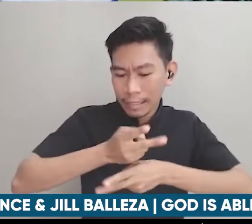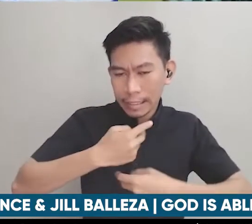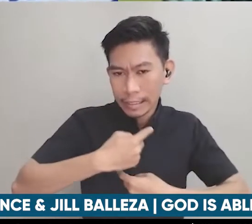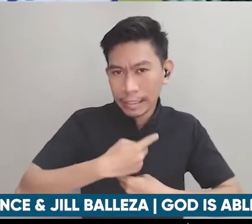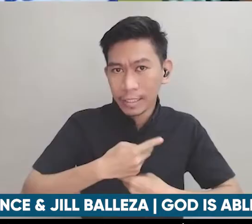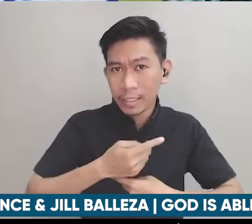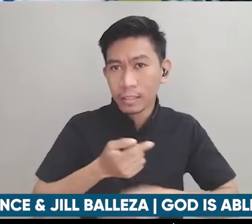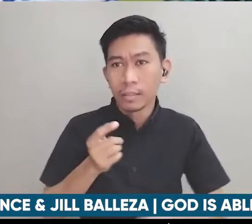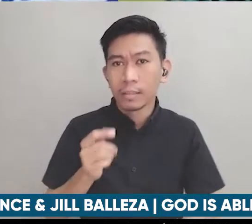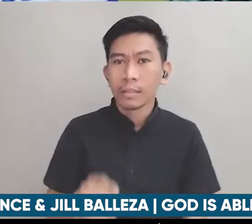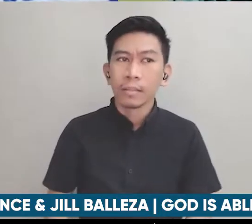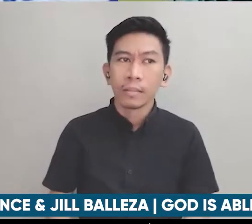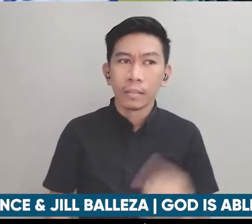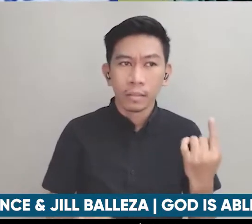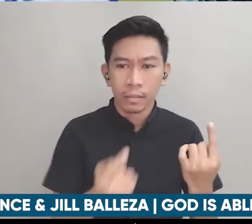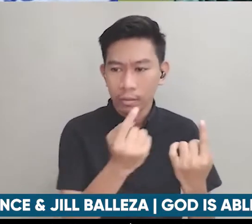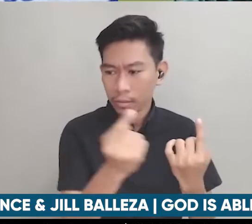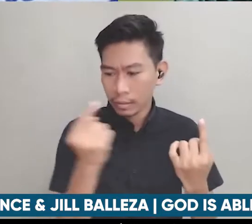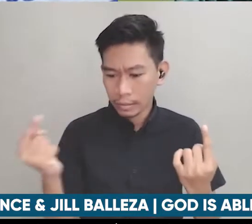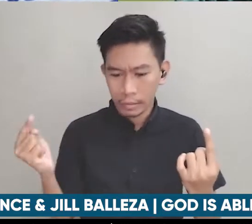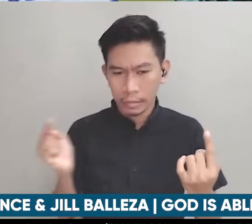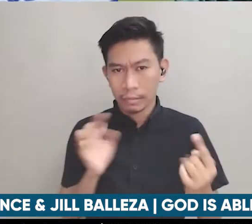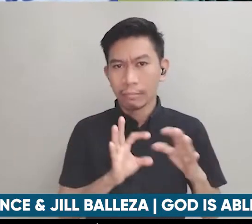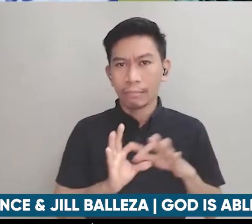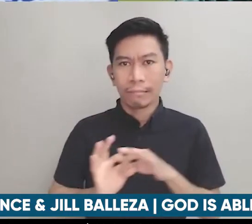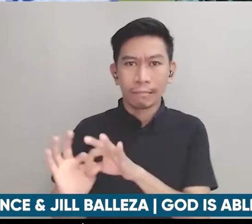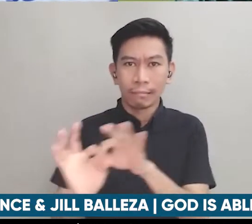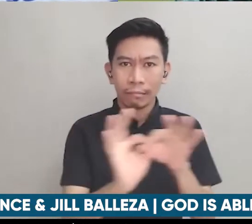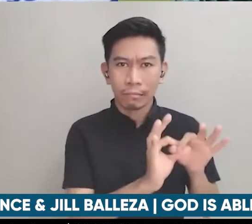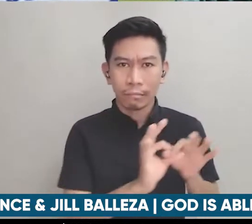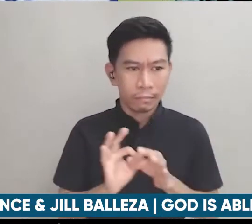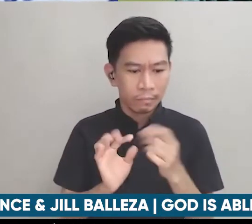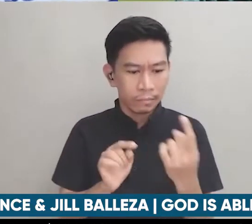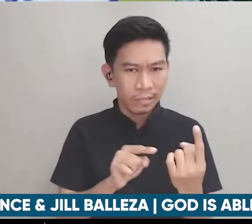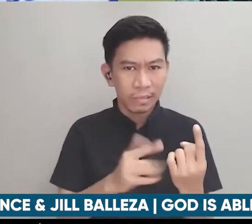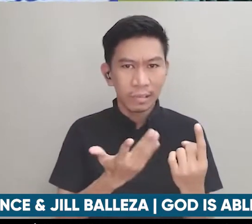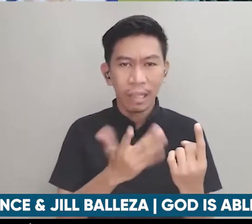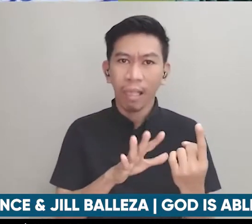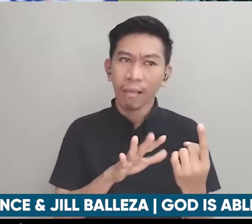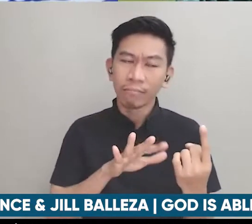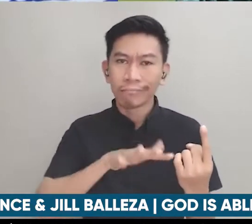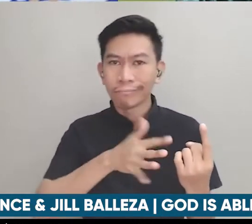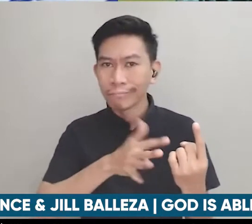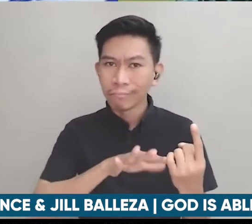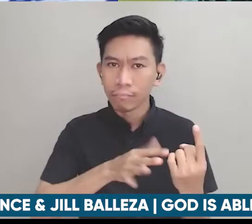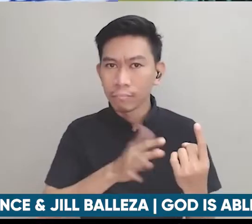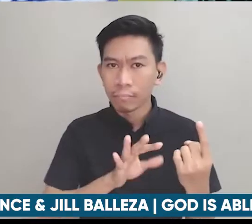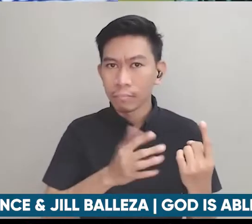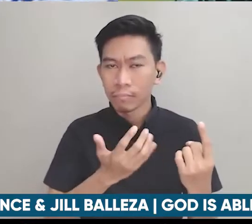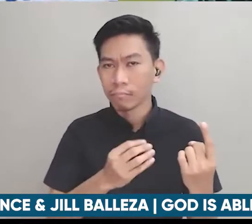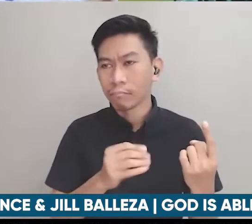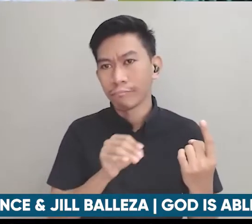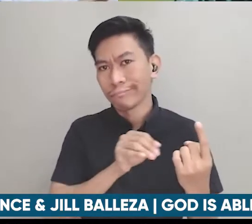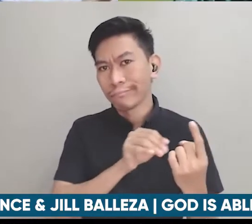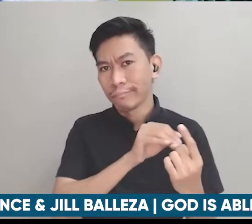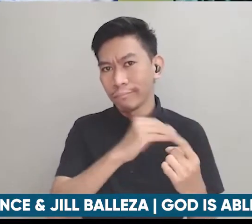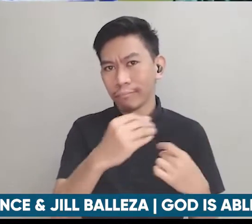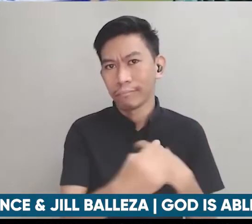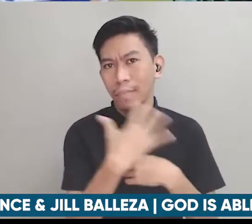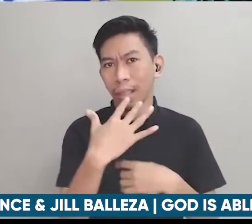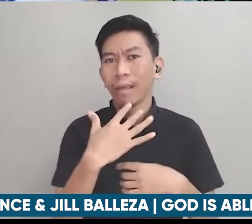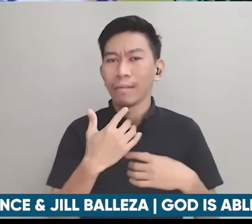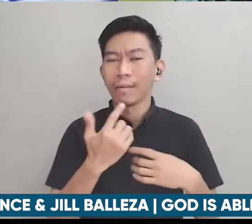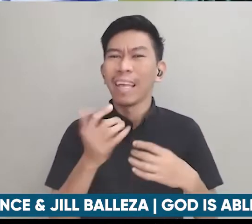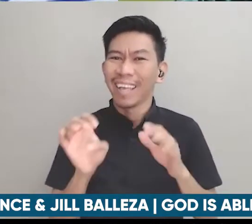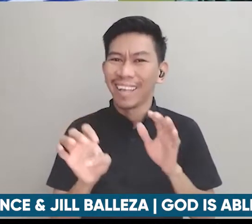one body and kung hindi mag-work yung isang part ng body na yun di ba naa-afect sabi nga naa-afectuhan yung buong katawan kaya